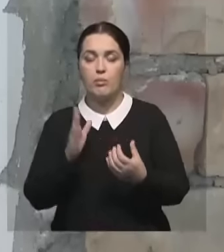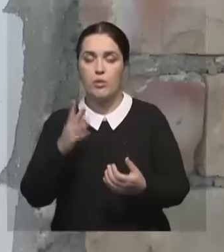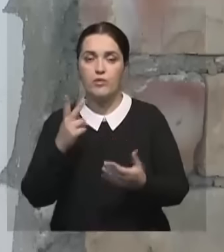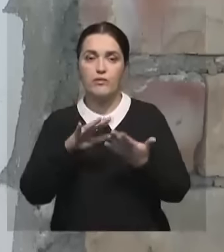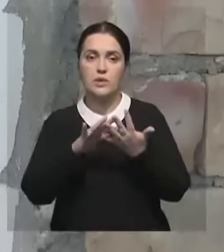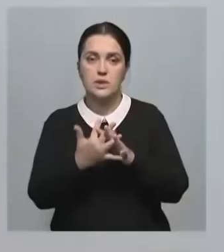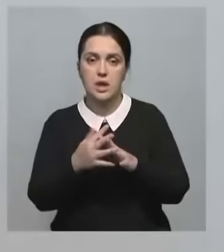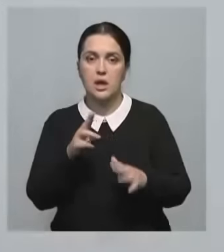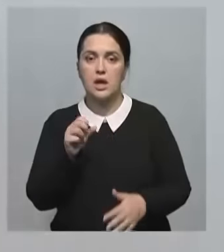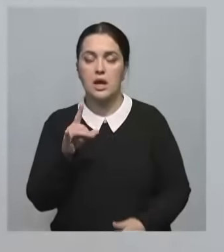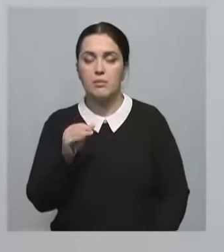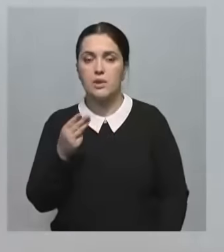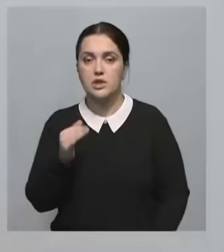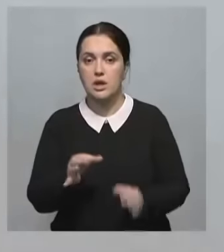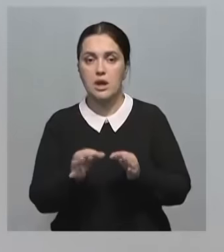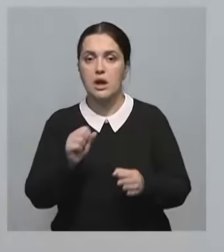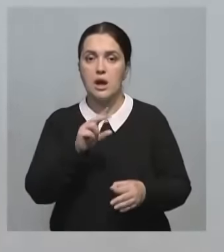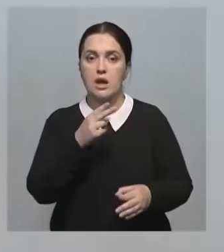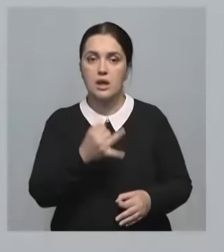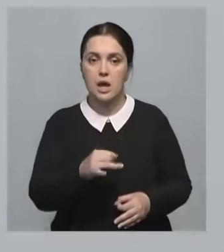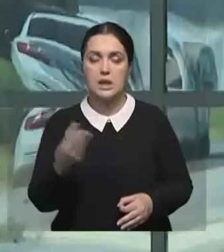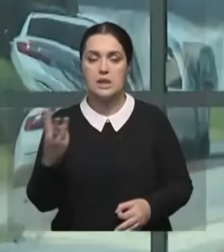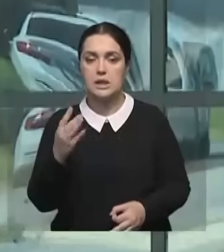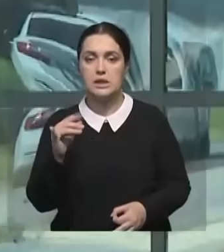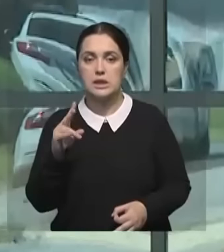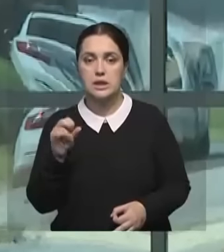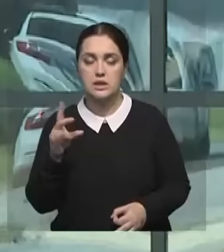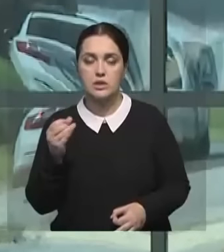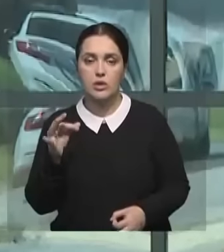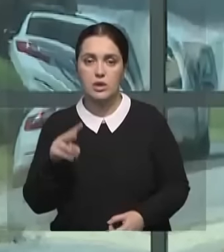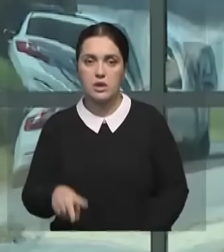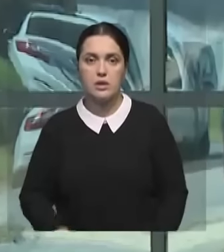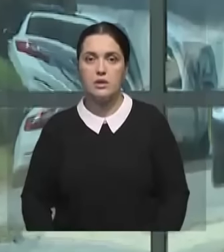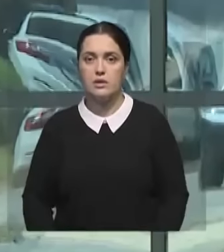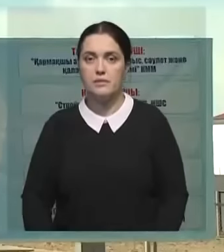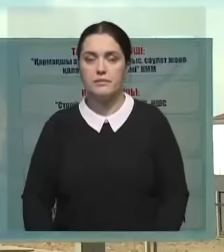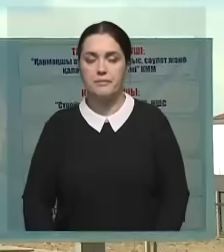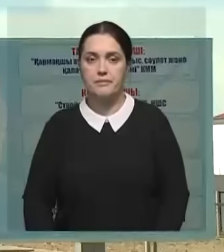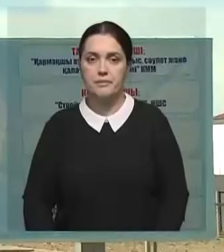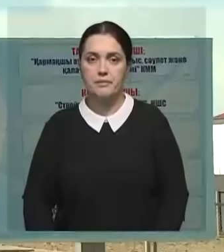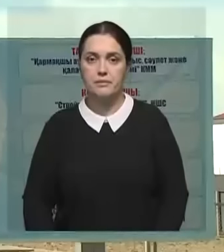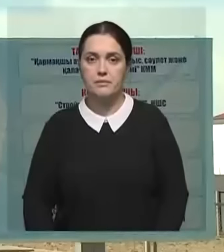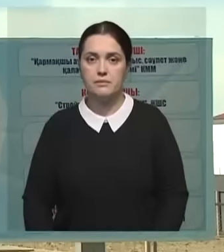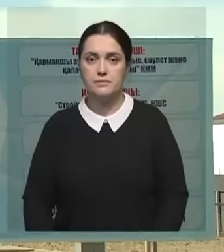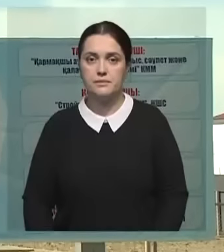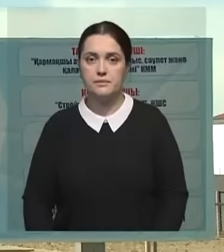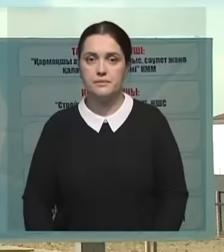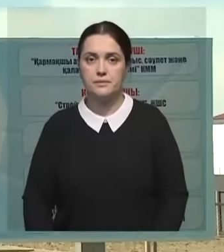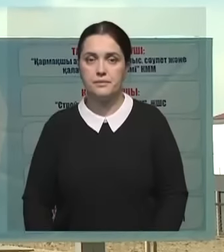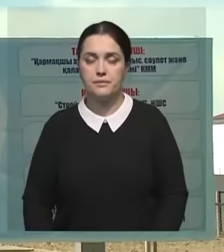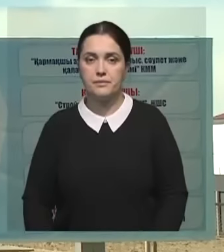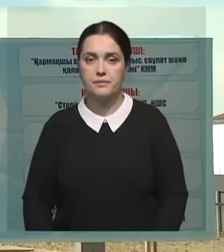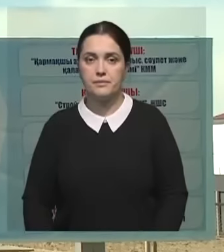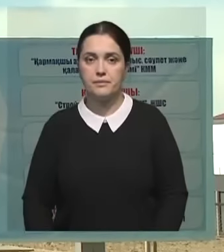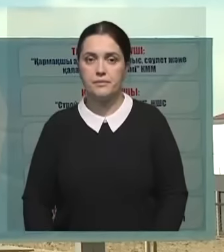селах Кармакшинского района. Ахай и третий интернационал. Райхан Тажибаева, Нуржаму Зарабшин, Казлардинская область, 24 КИЗ.